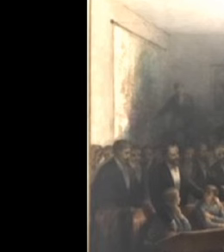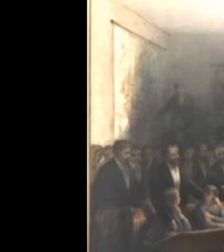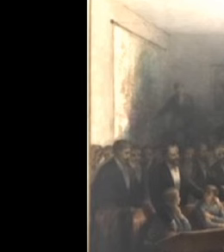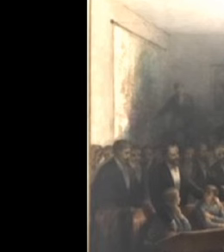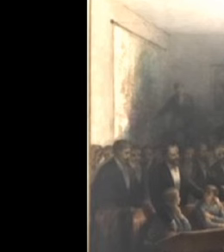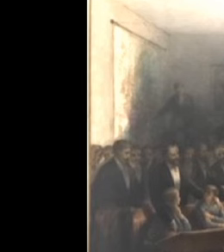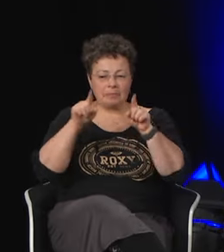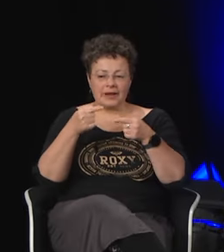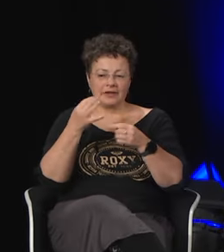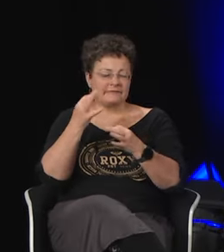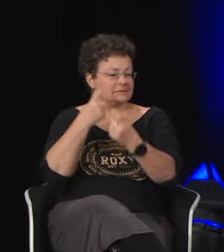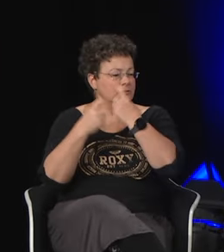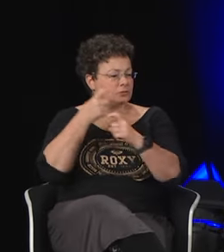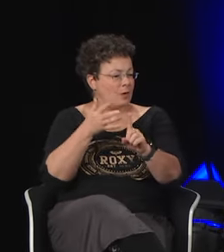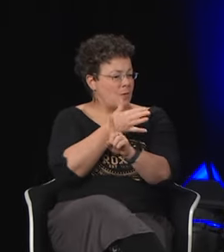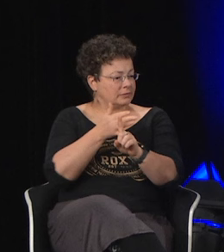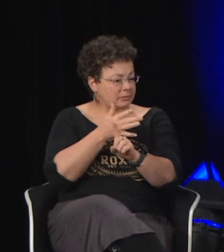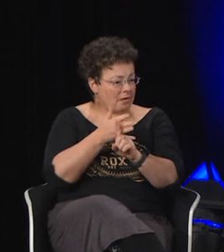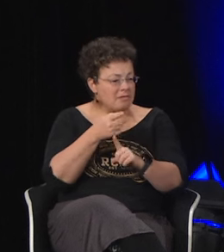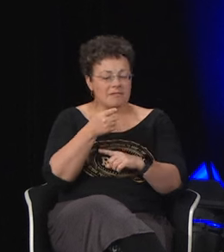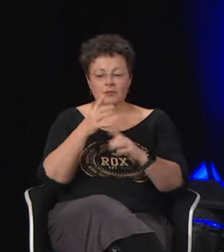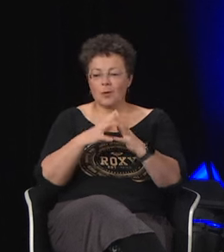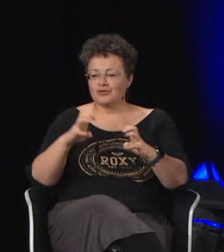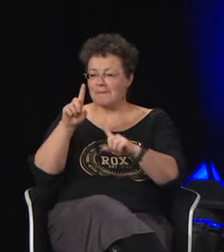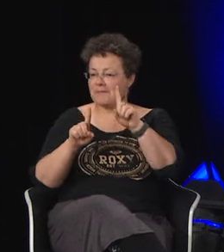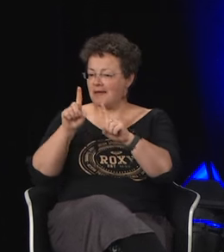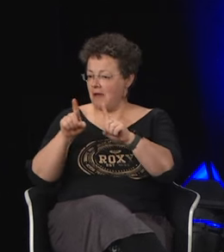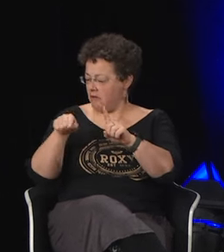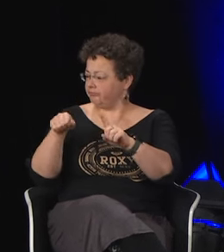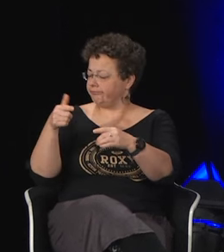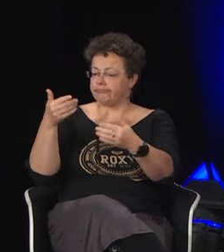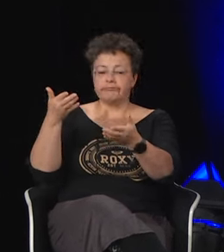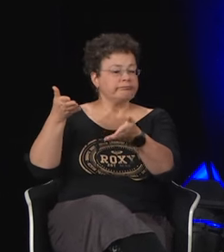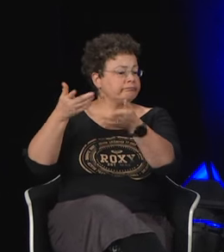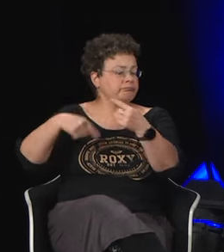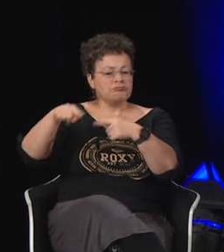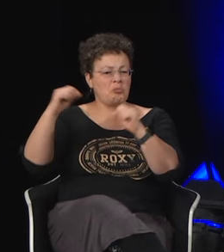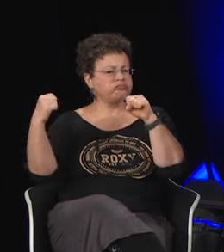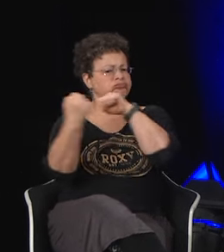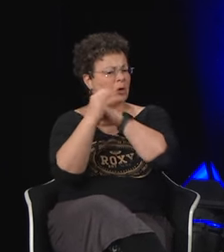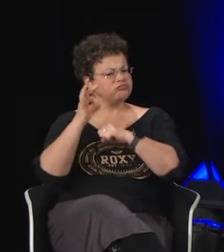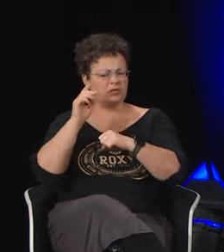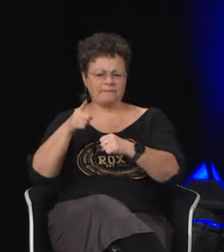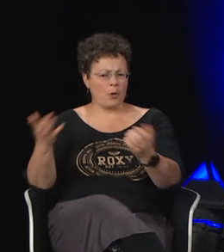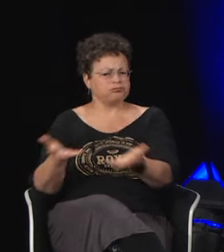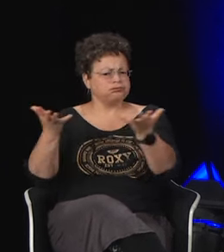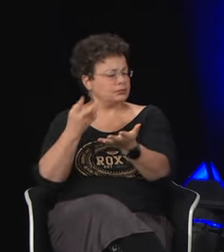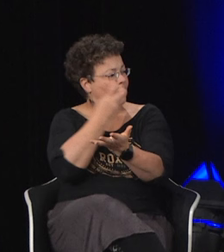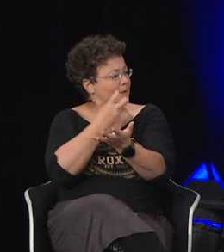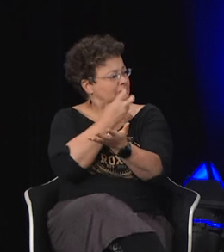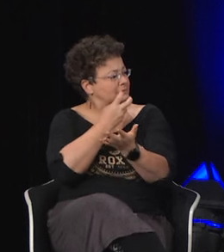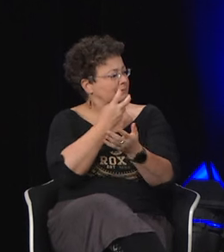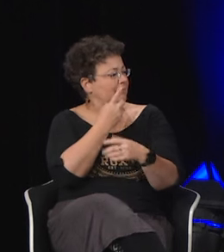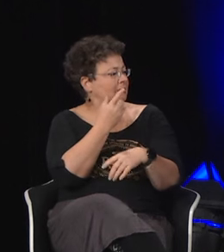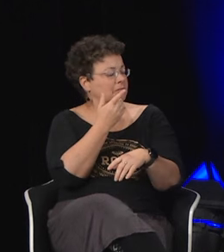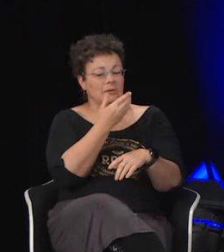Juliette. Oui, c'est intéressant aussi c une petite parenthèse contextuelle par rapport au congrès de Milan. Effectivement, il